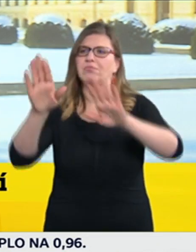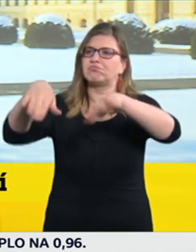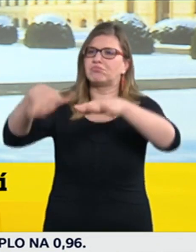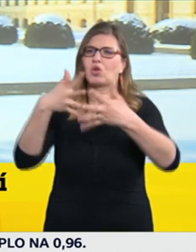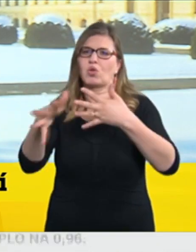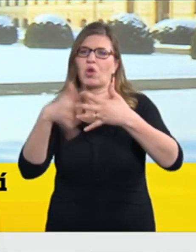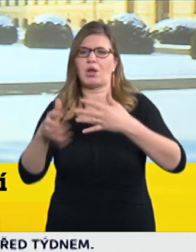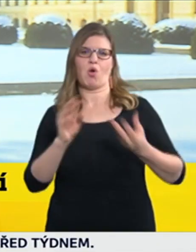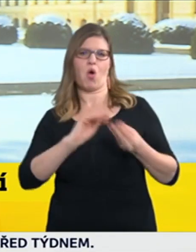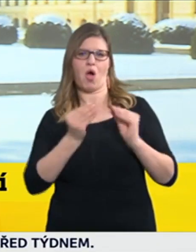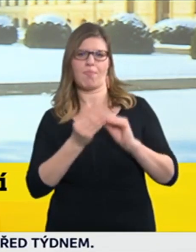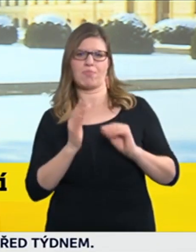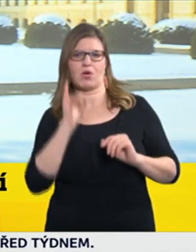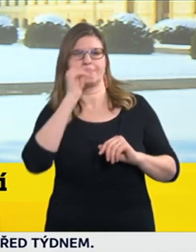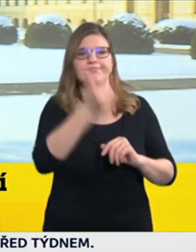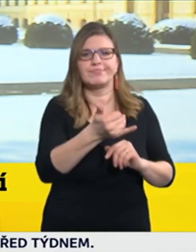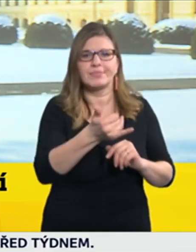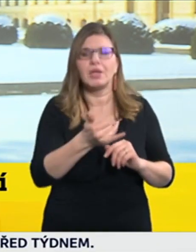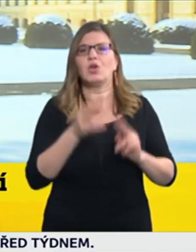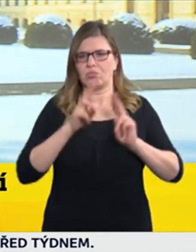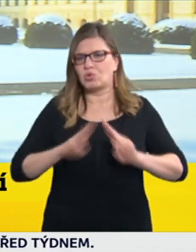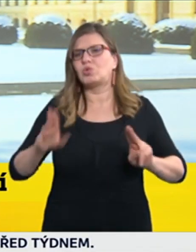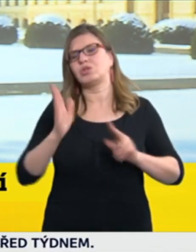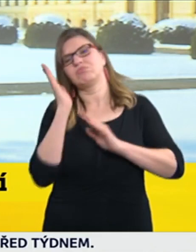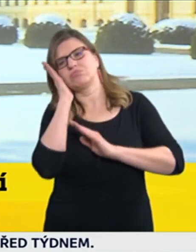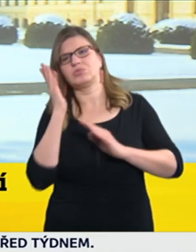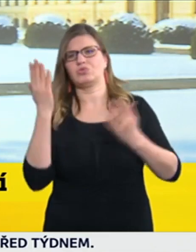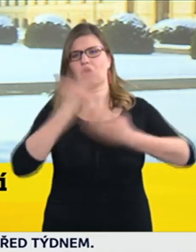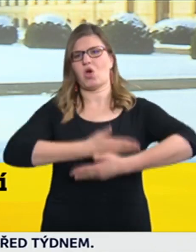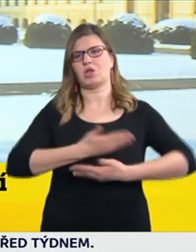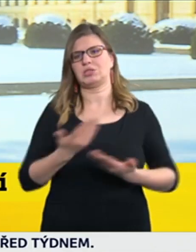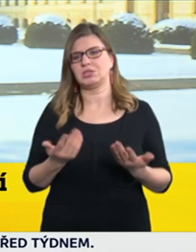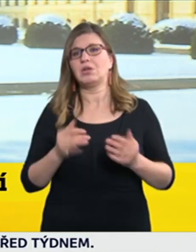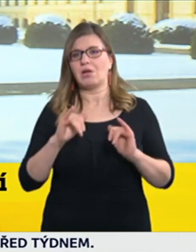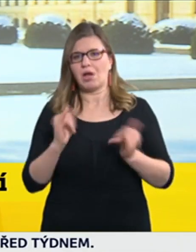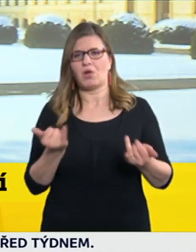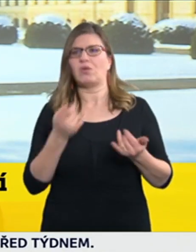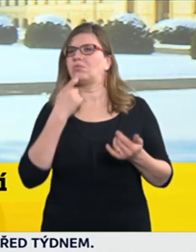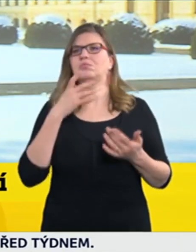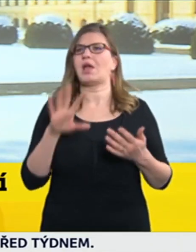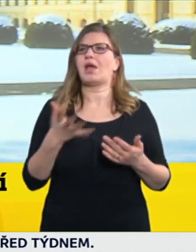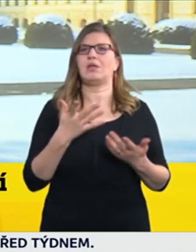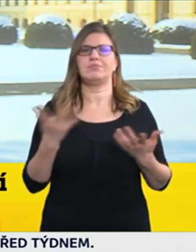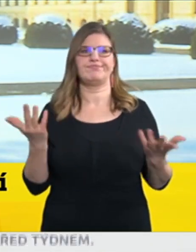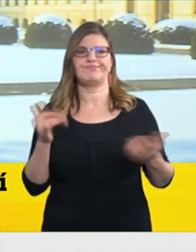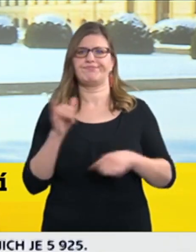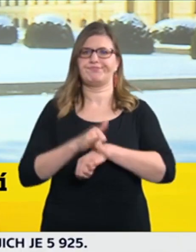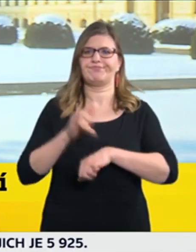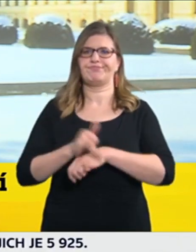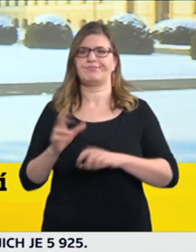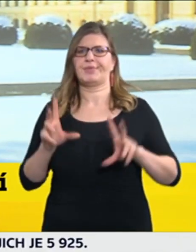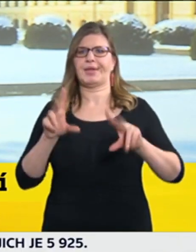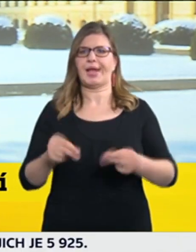návštěvou, aby měli možnost někde přenocovat, aby to mělo dostatečnou úroveň a kulturu, aby nemuseli být pouze na podnikových